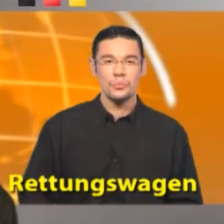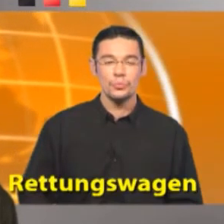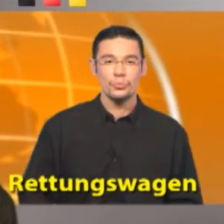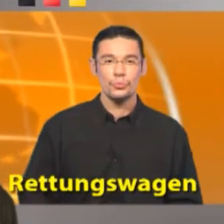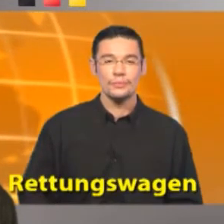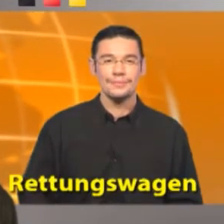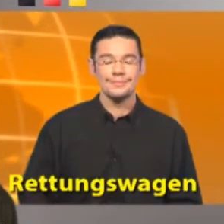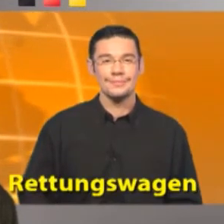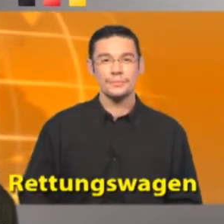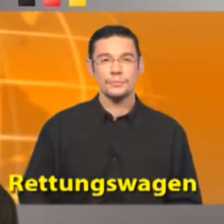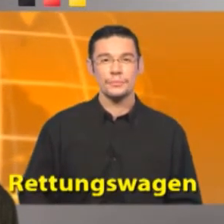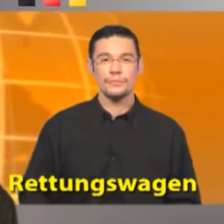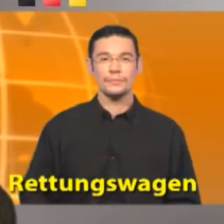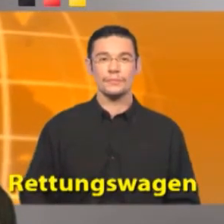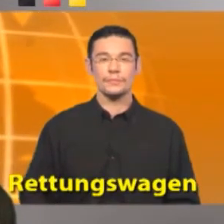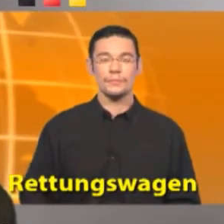Ambulancia